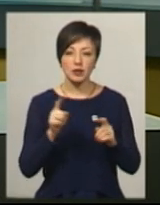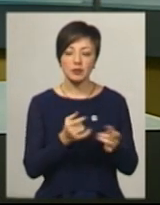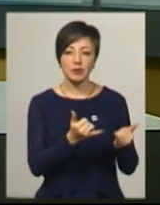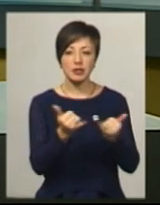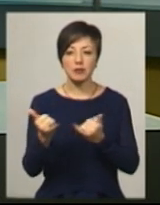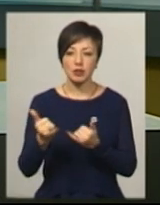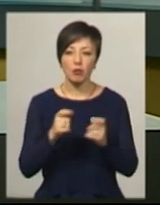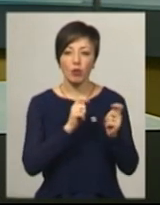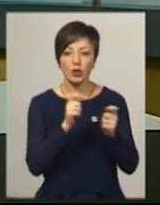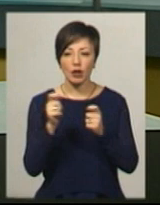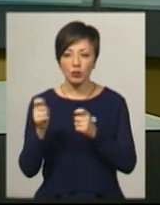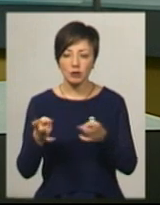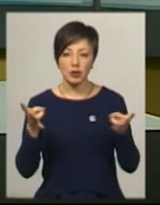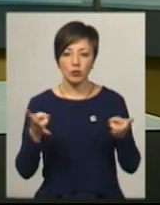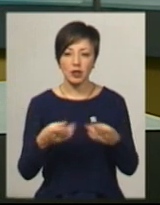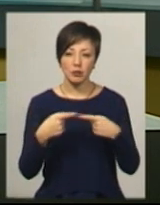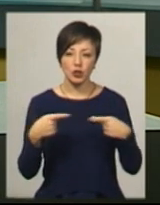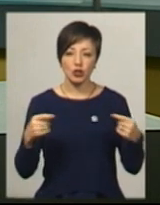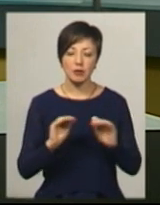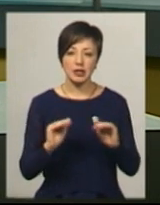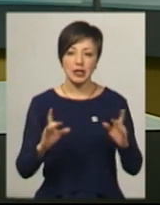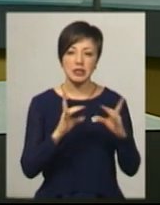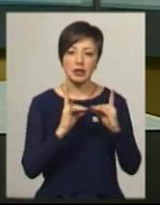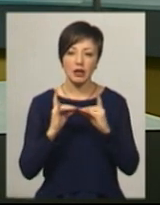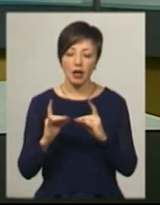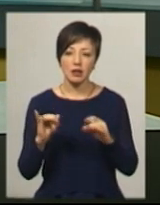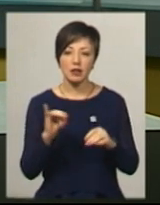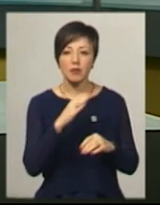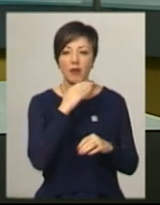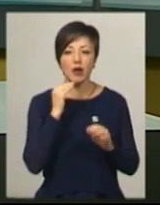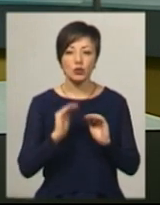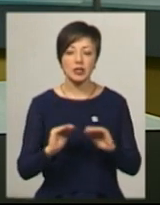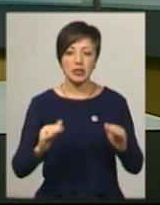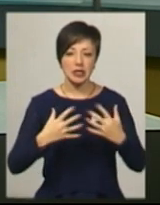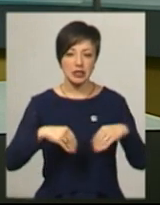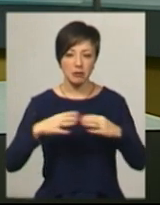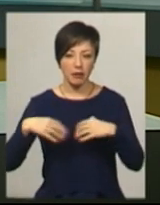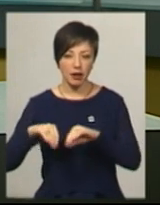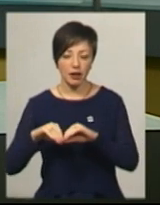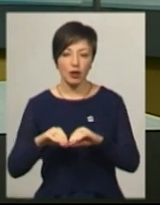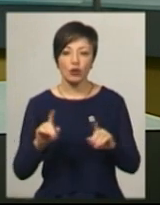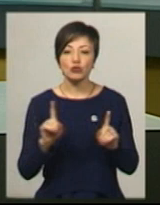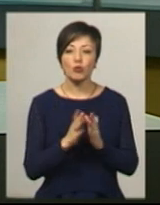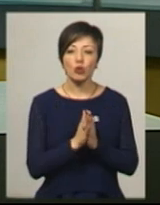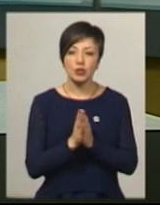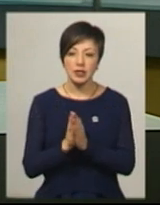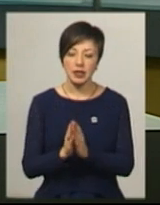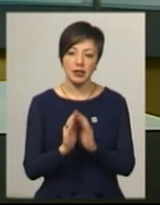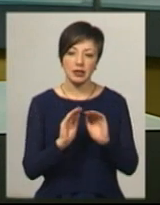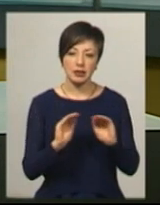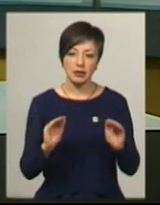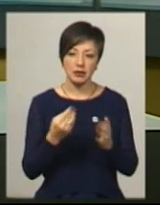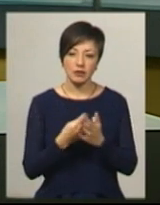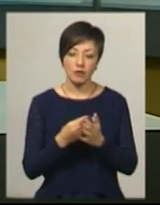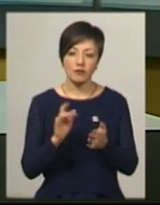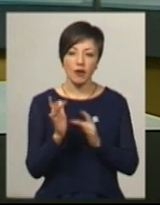забезпечити подарунками та необхідними речами дітей з інтернатів та багатодітних сімей. Що просили підопічні благодійного